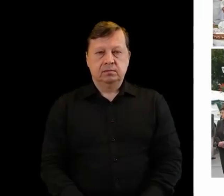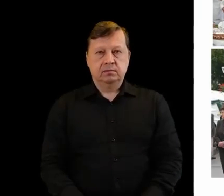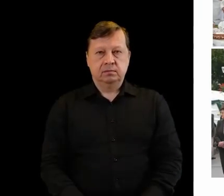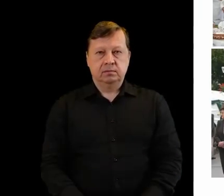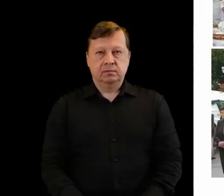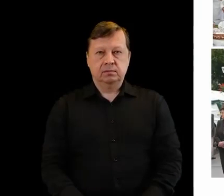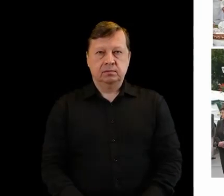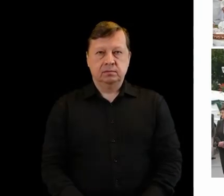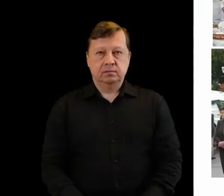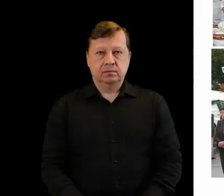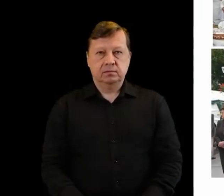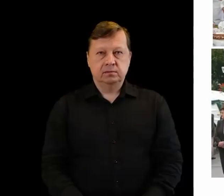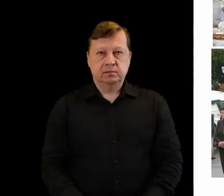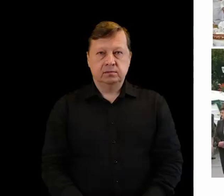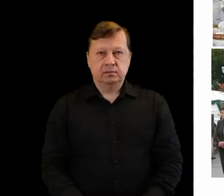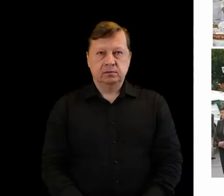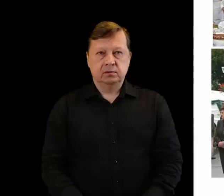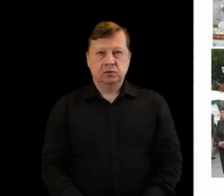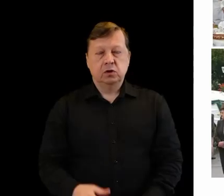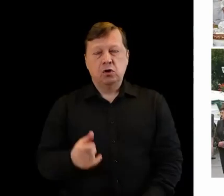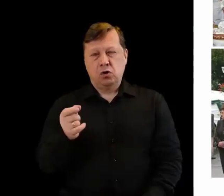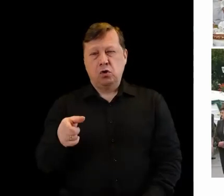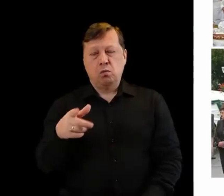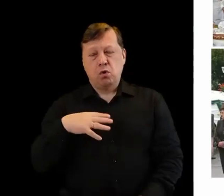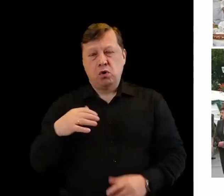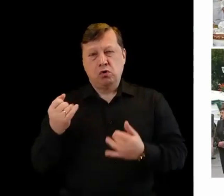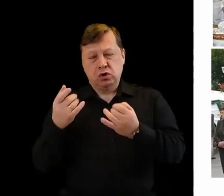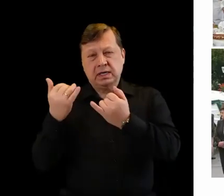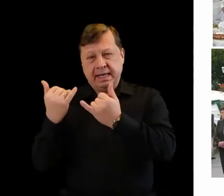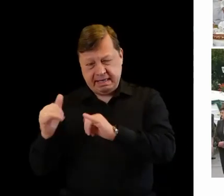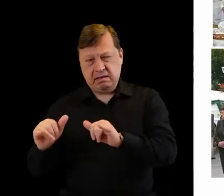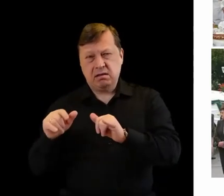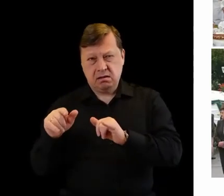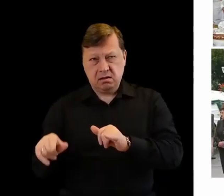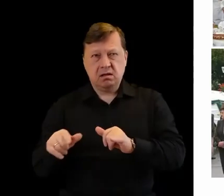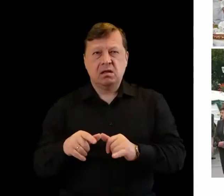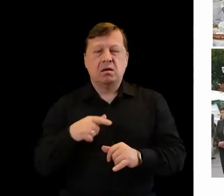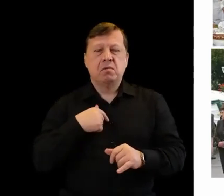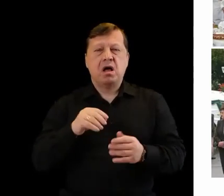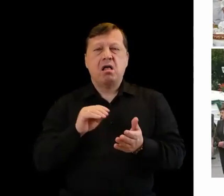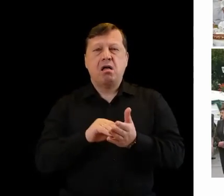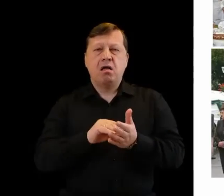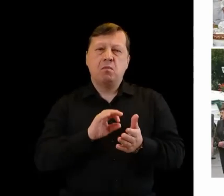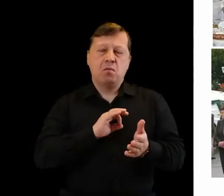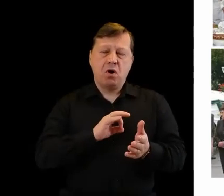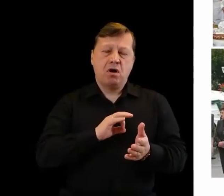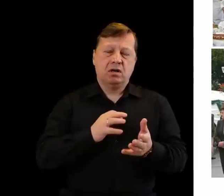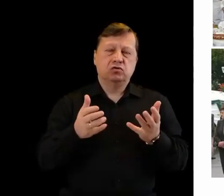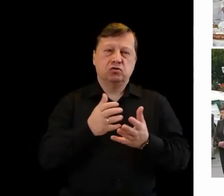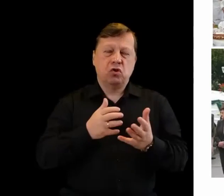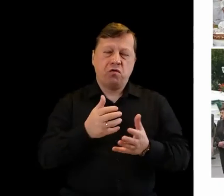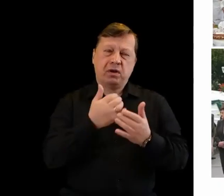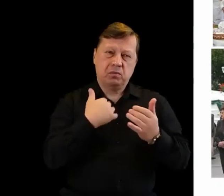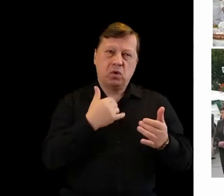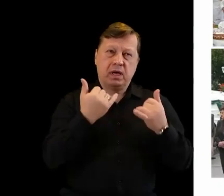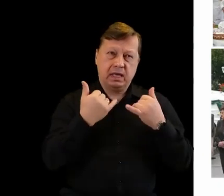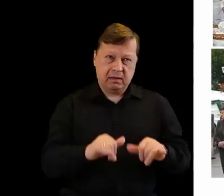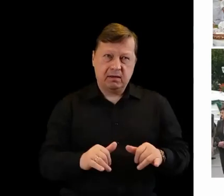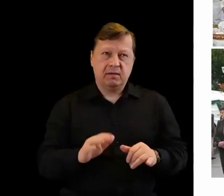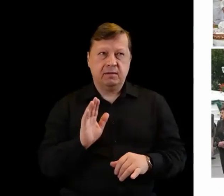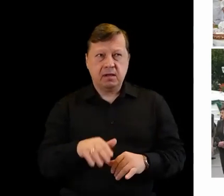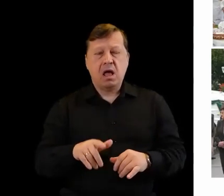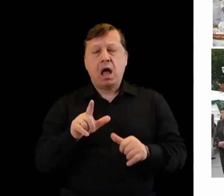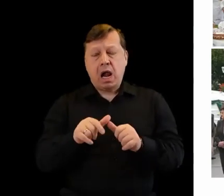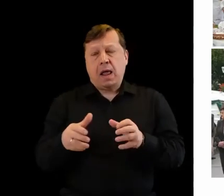To trochę inna muzyka niż ta, do której byliśmy przyzwyczajeni w naszym stowarzyszeniu. Nie jest to już muzyka